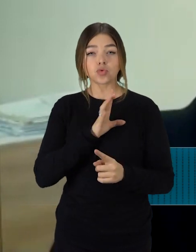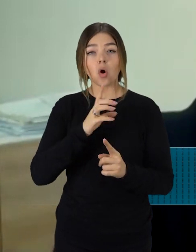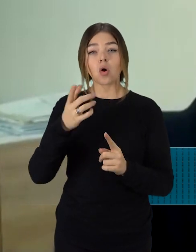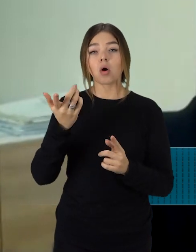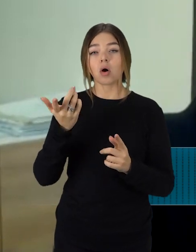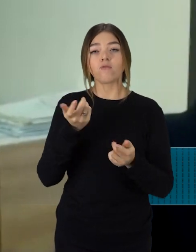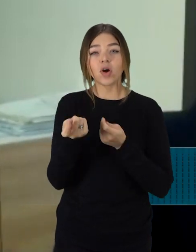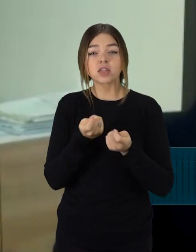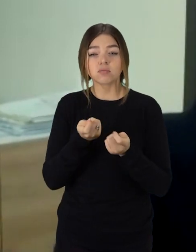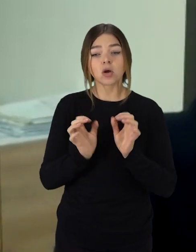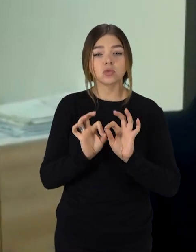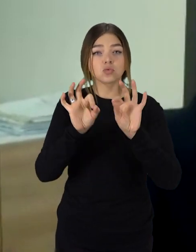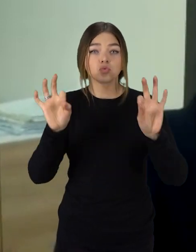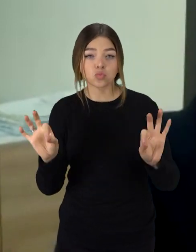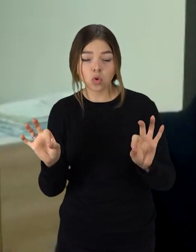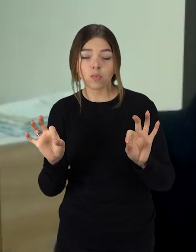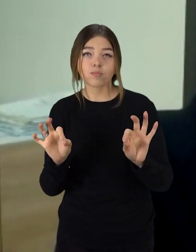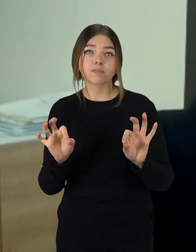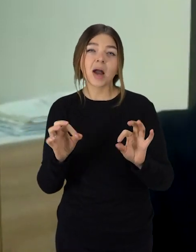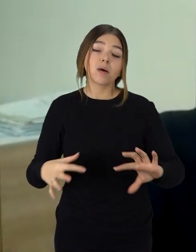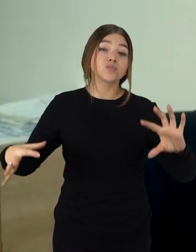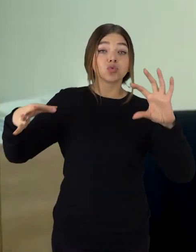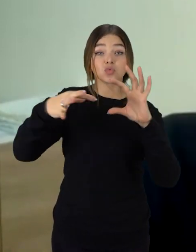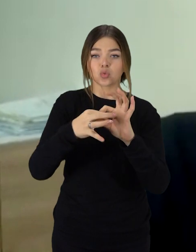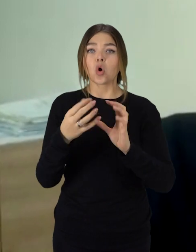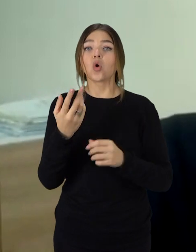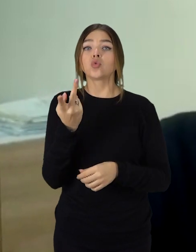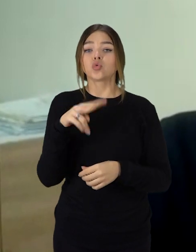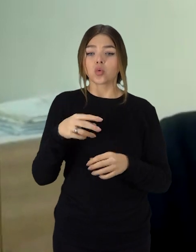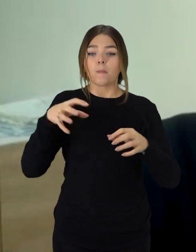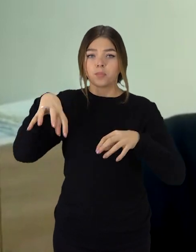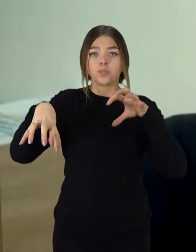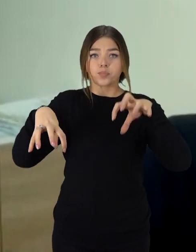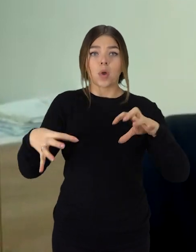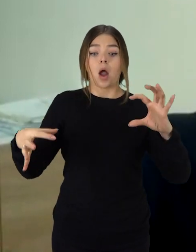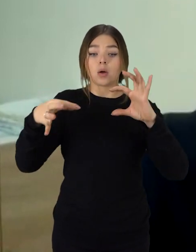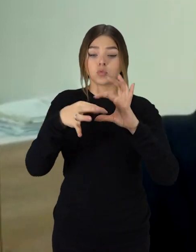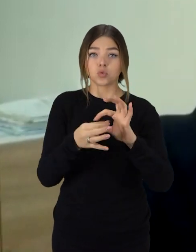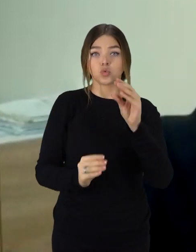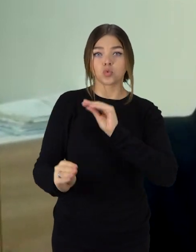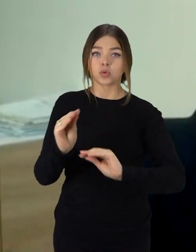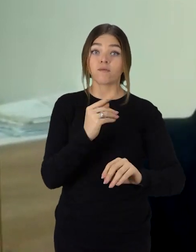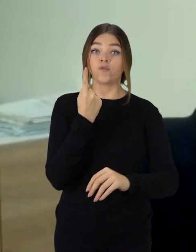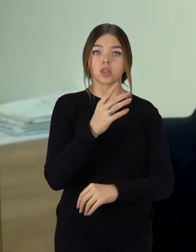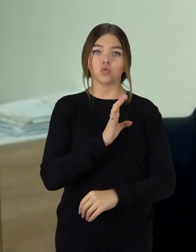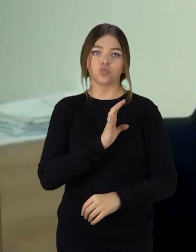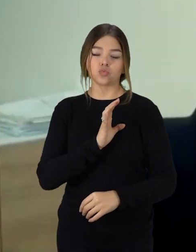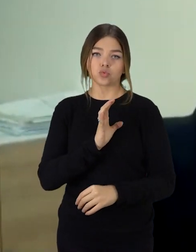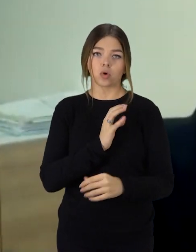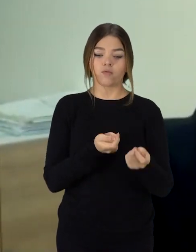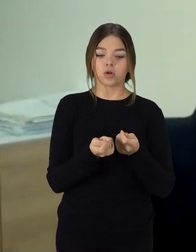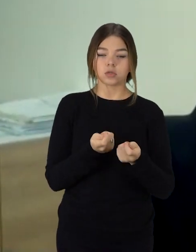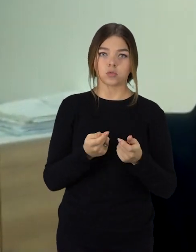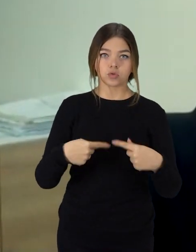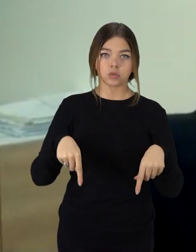irgi siūlome sujungti tuos du poskyrius ir sukurti vieną turto valdymo